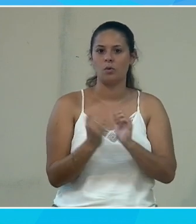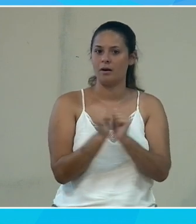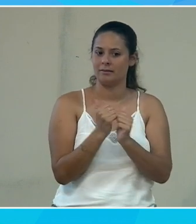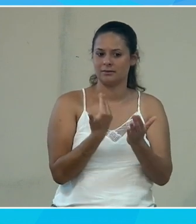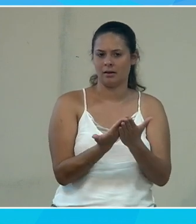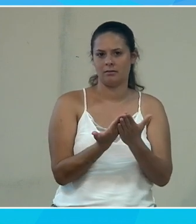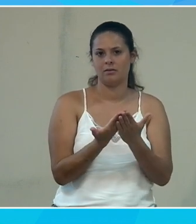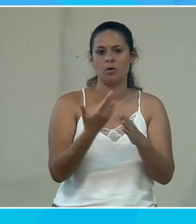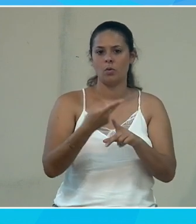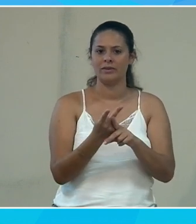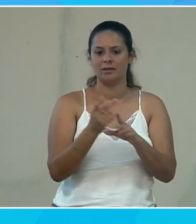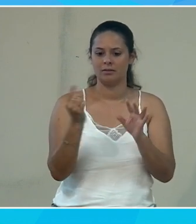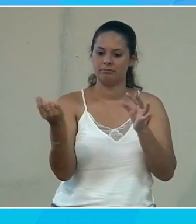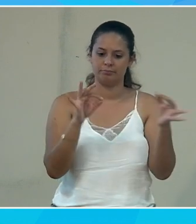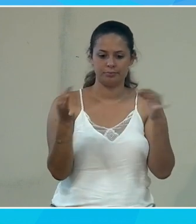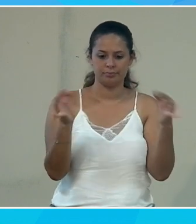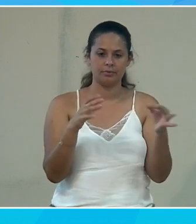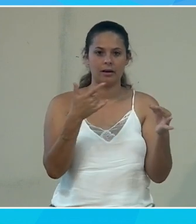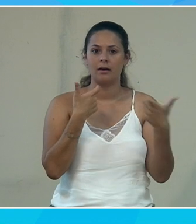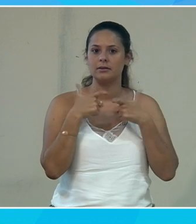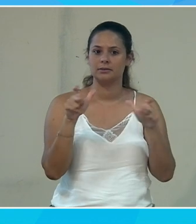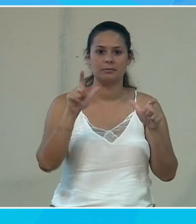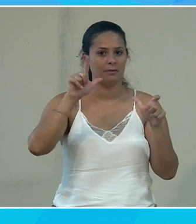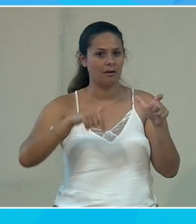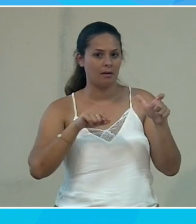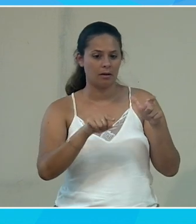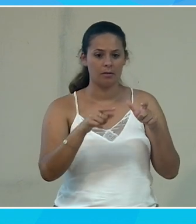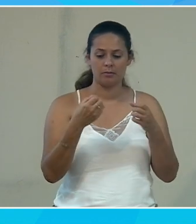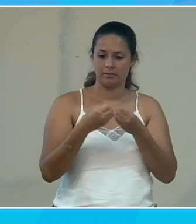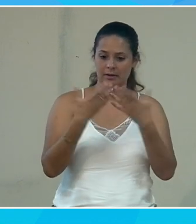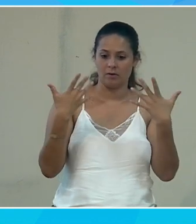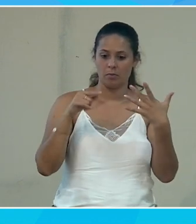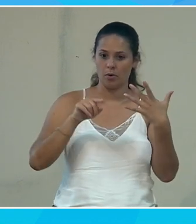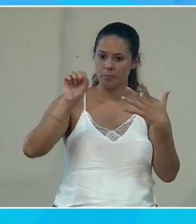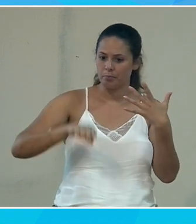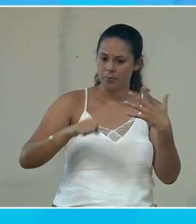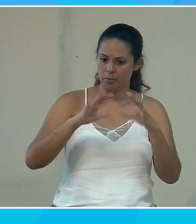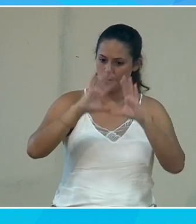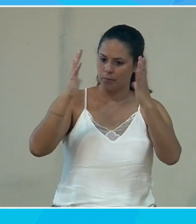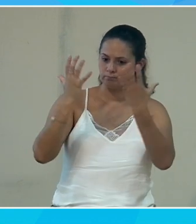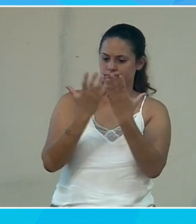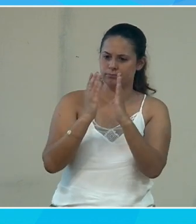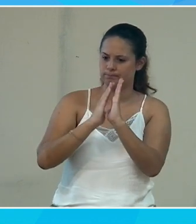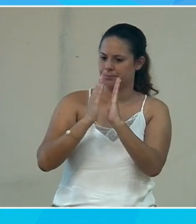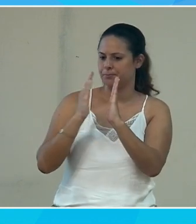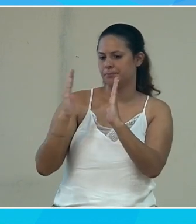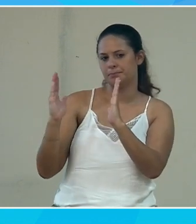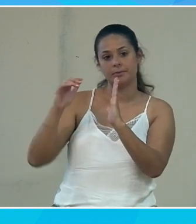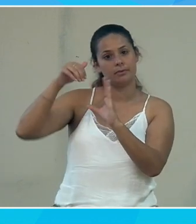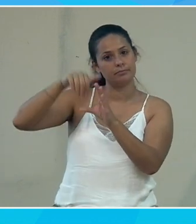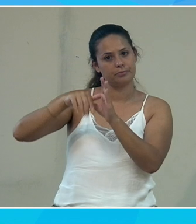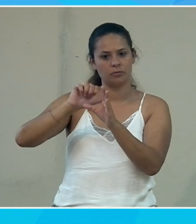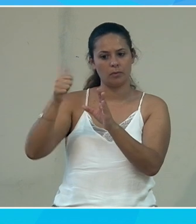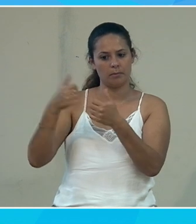donc l'application du coup devient accessible parce qu'on a permis aux développeurs de bénéficier d'une collection qui n alimentée pas que par